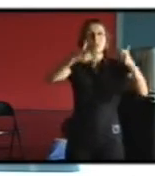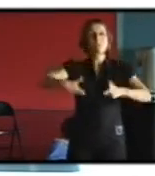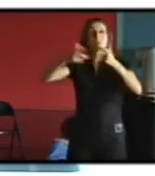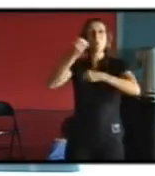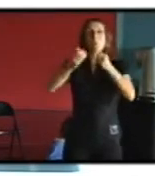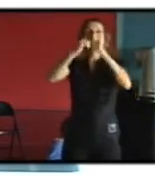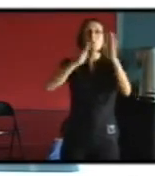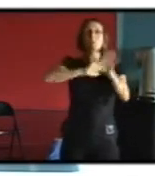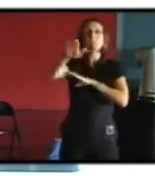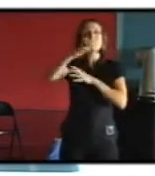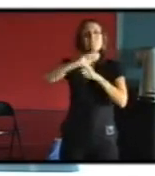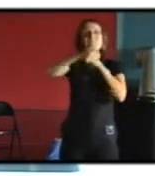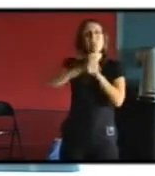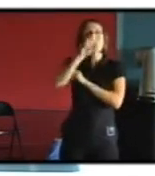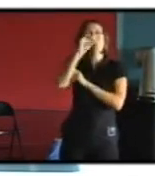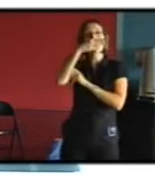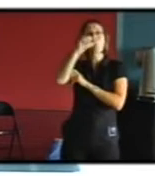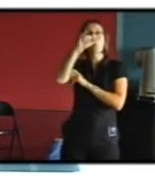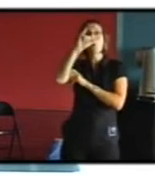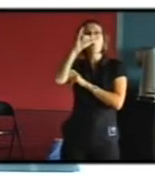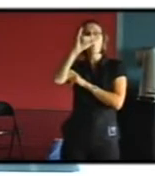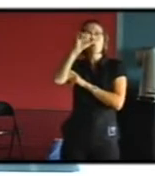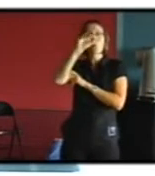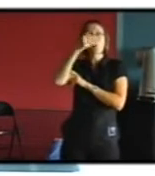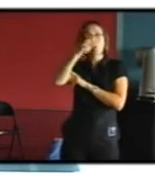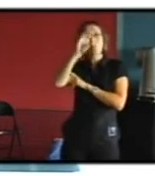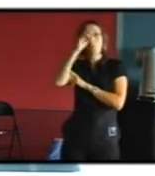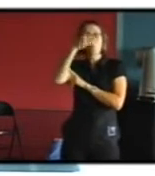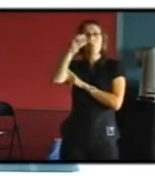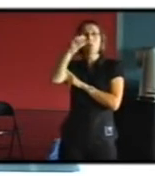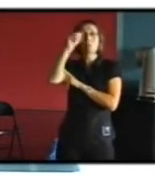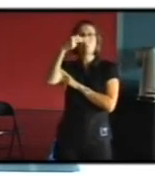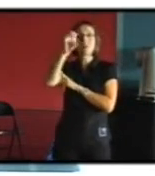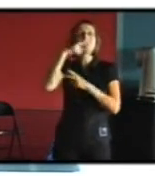des maisons romanes par exemple y compris à Cluny où il y en a en veux-tu en voilà